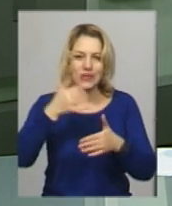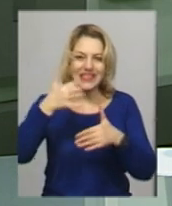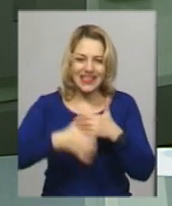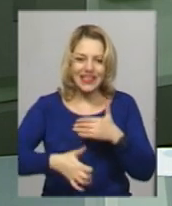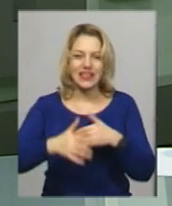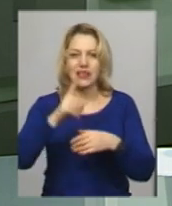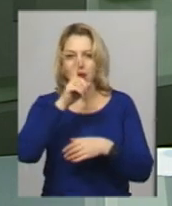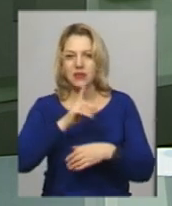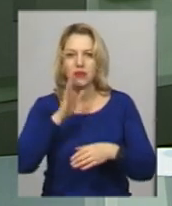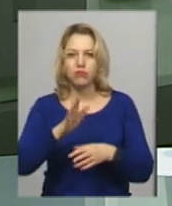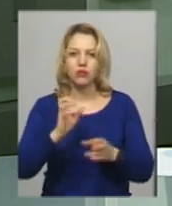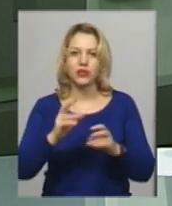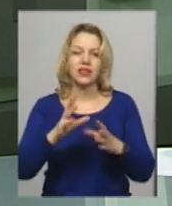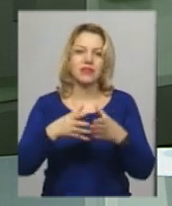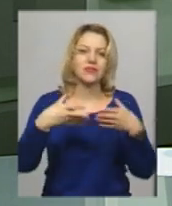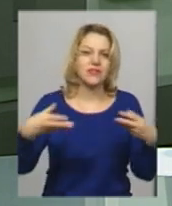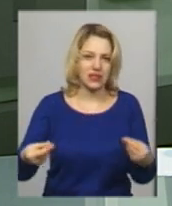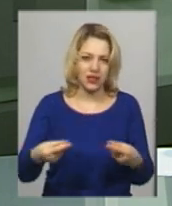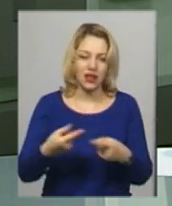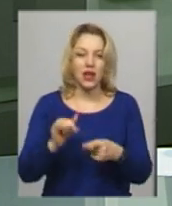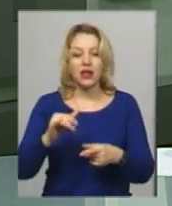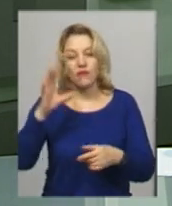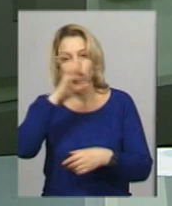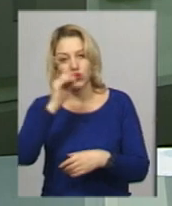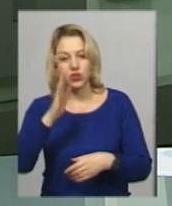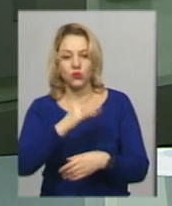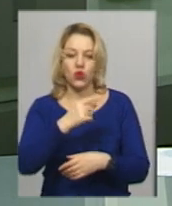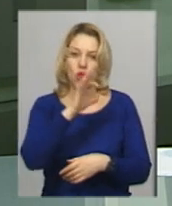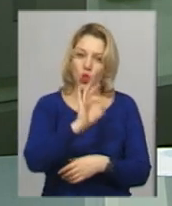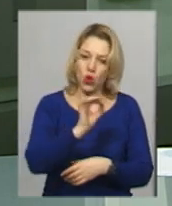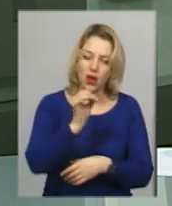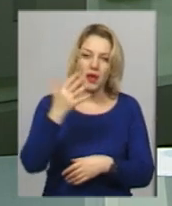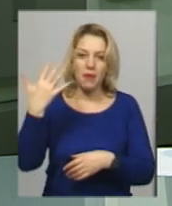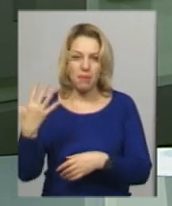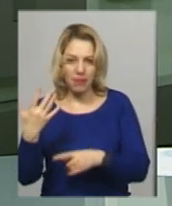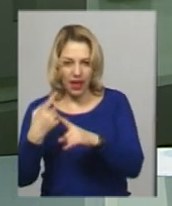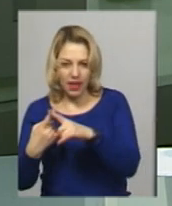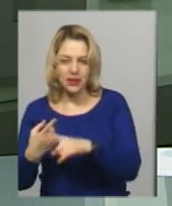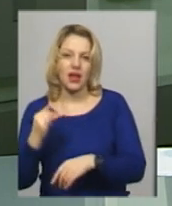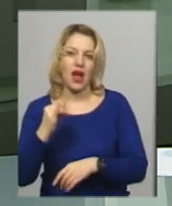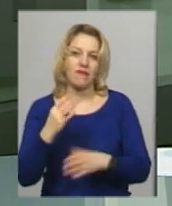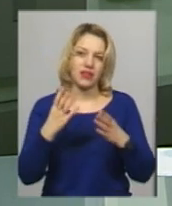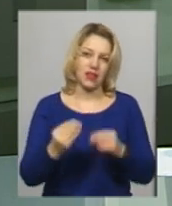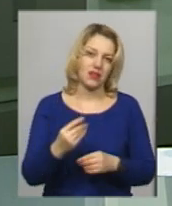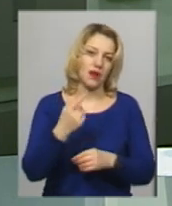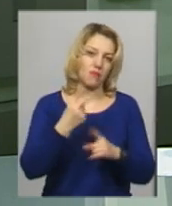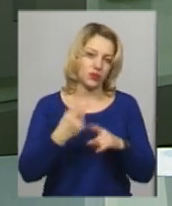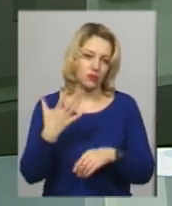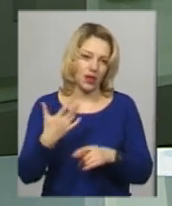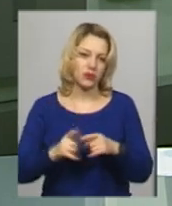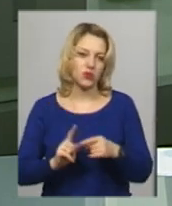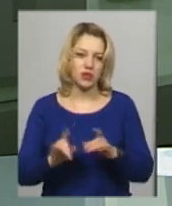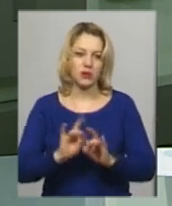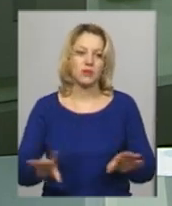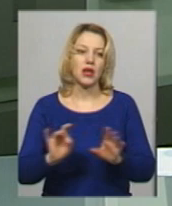нагадуватиме погоду в зимово-весняний період. Вночі від нуля до мінус п'яти, в день до плюс п'яти градусів. Про це повідомила